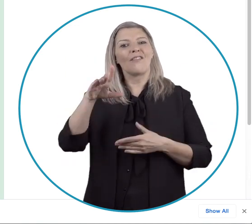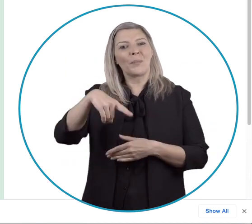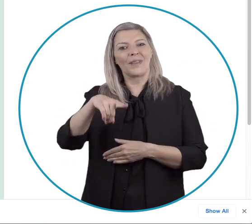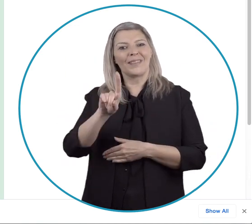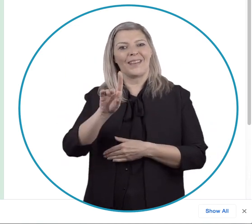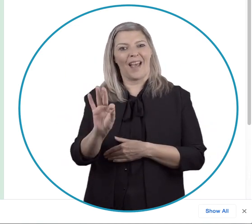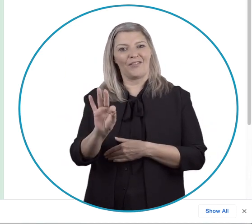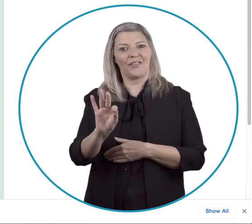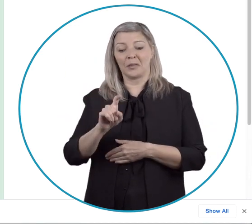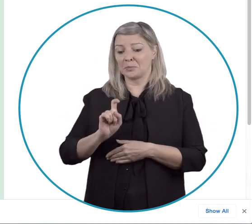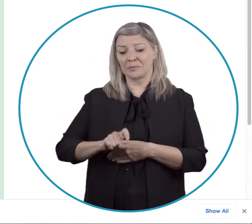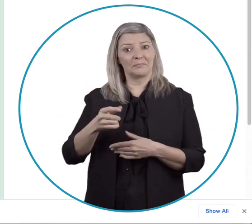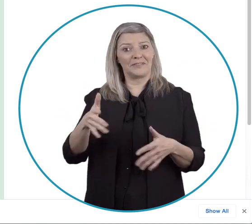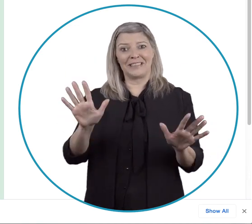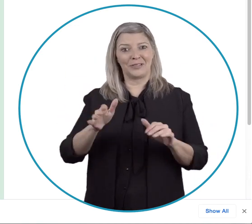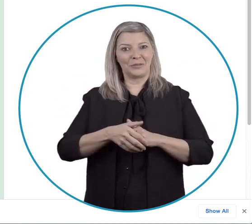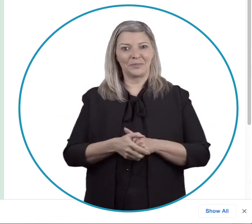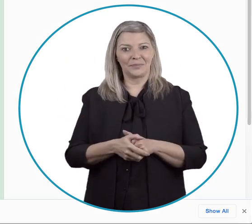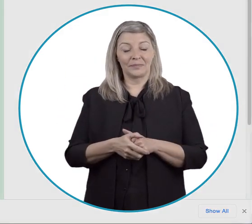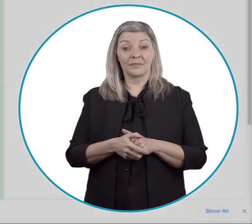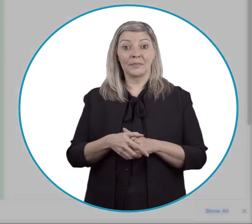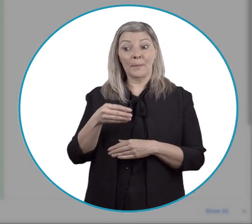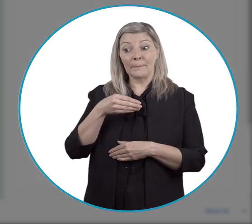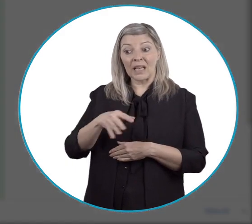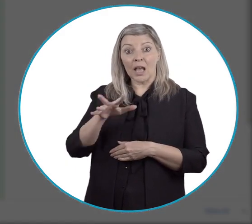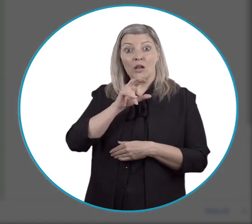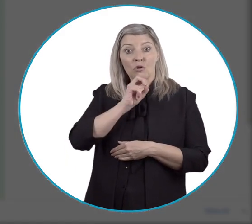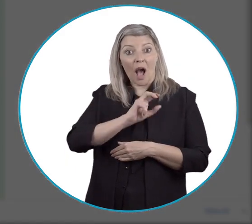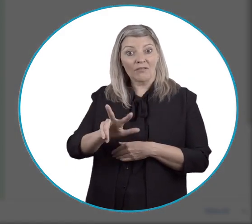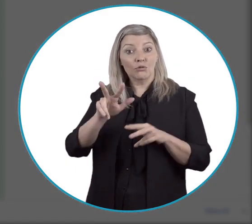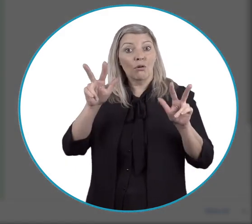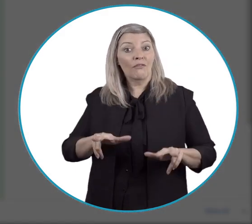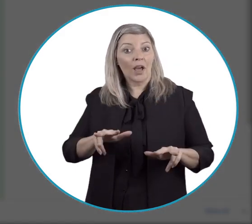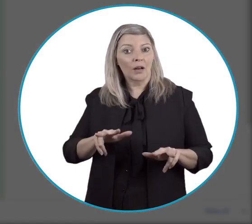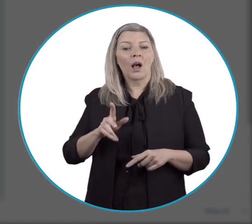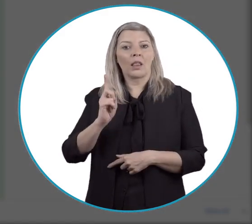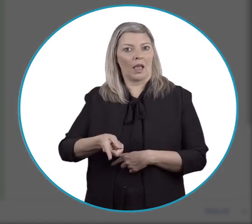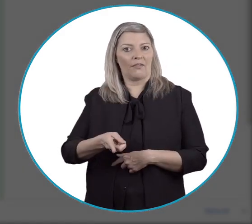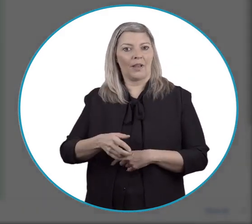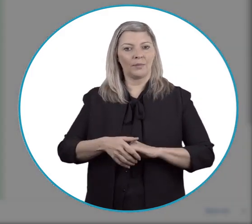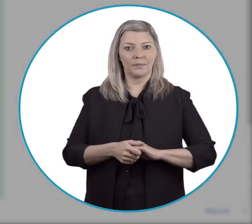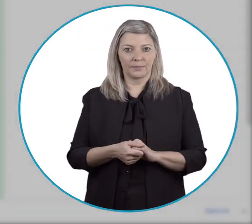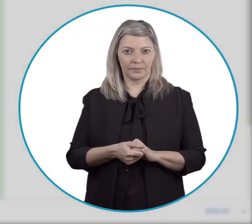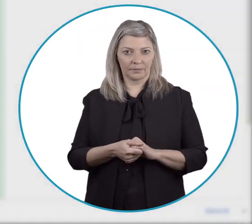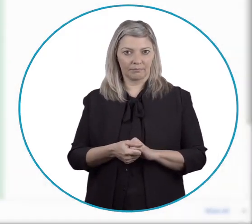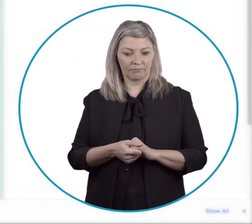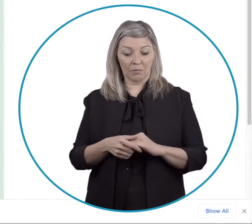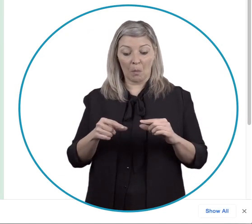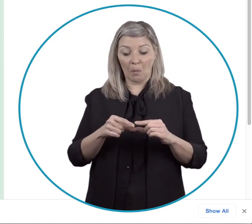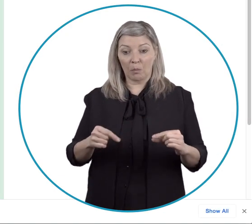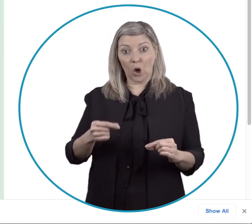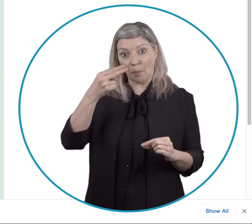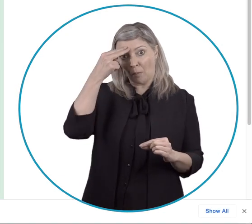E clicca su Fine Ti arriverà un SMS di conferma sul numero di cellulare inserito